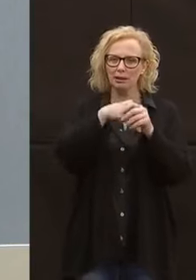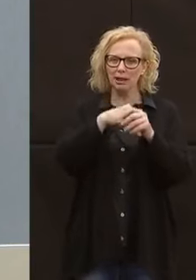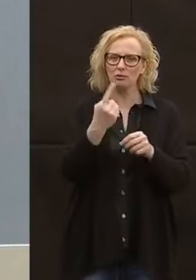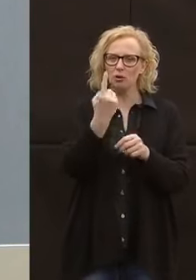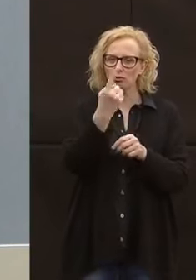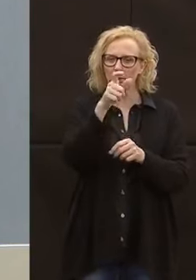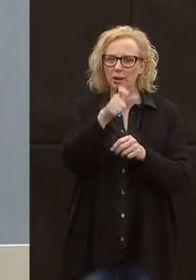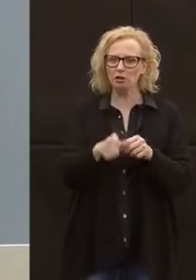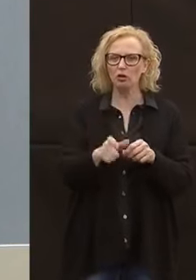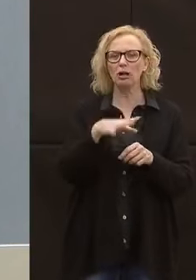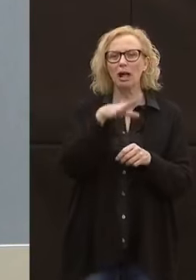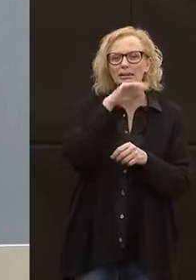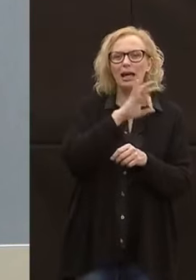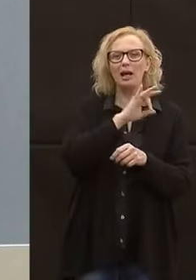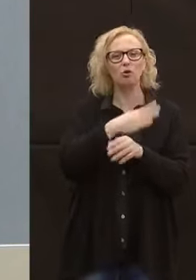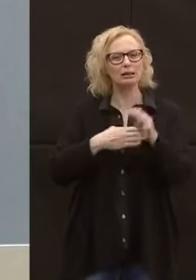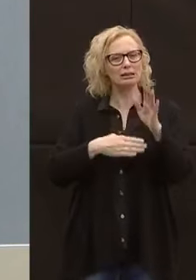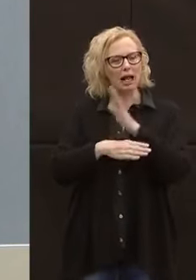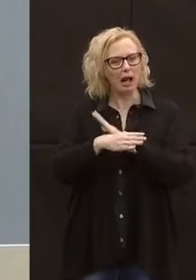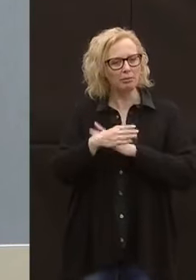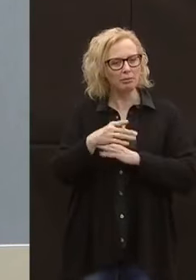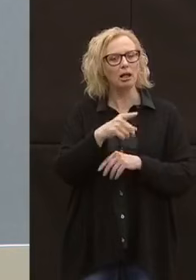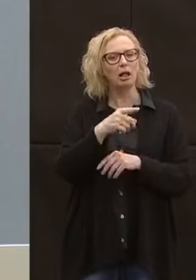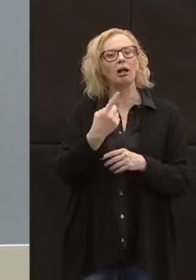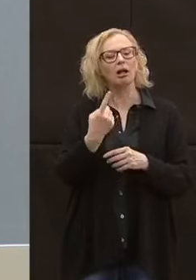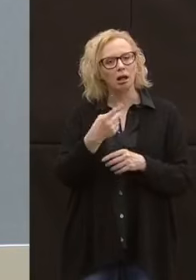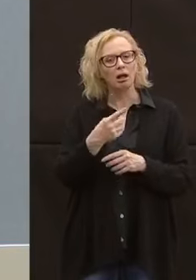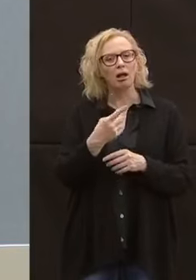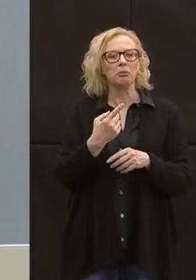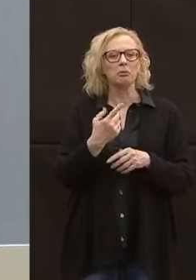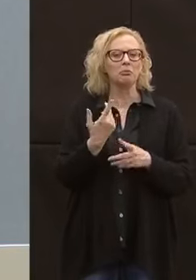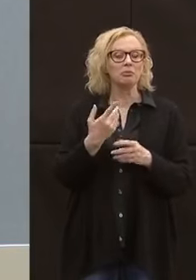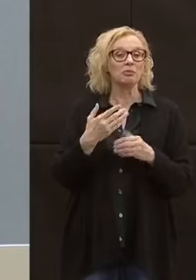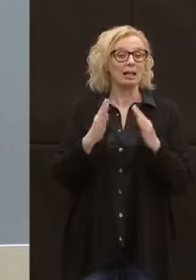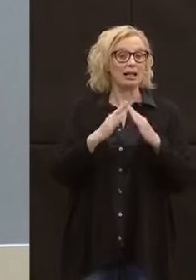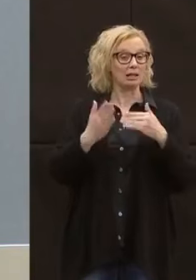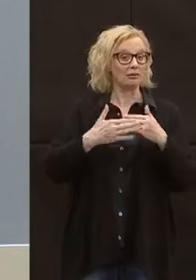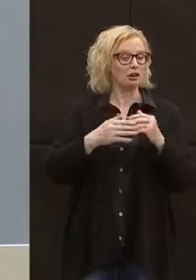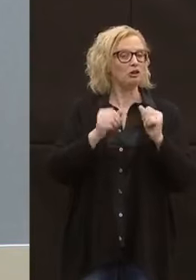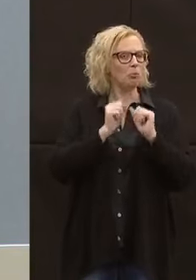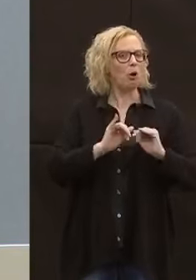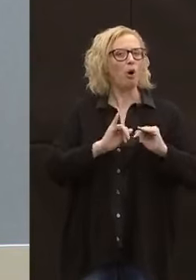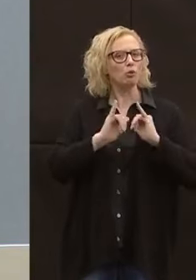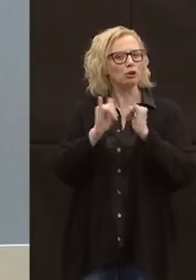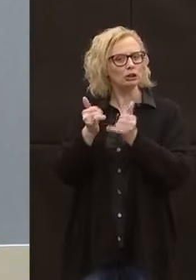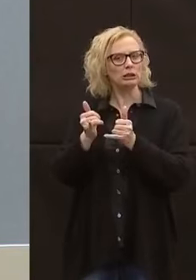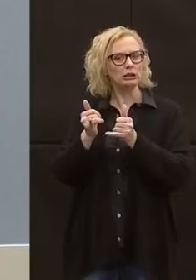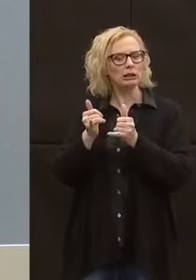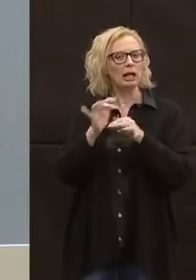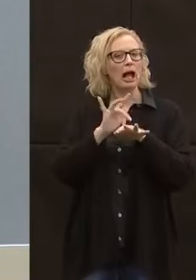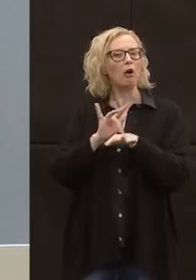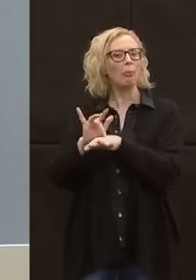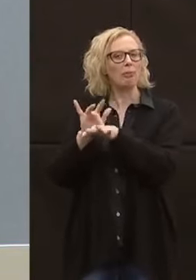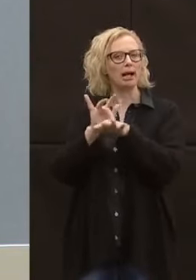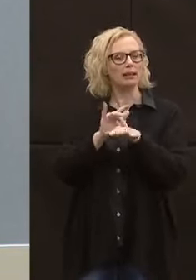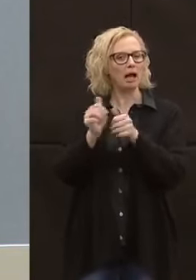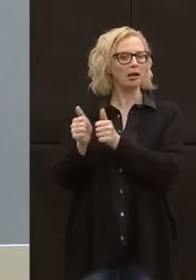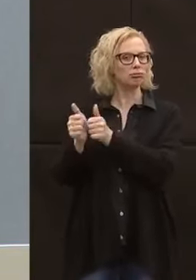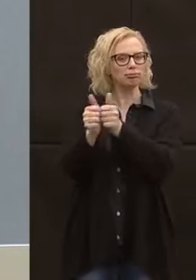un familiare anziano in casa di poter uscire sempre nelle immediate vicinanze però di poterlo accompagnare quindi